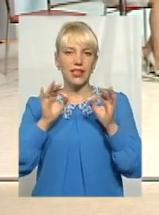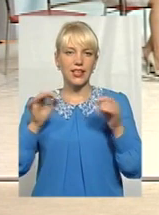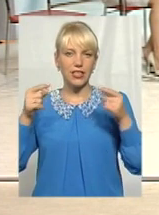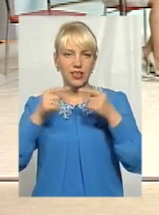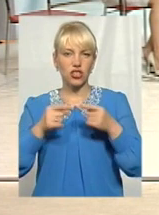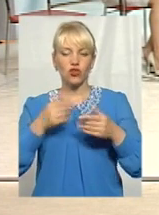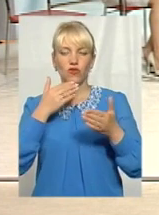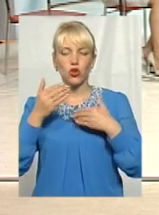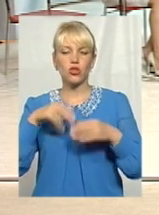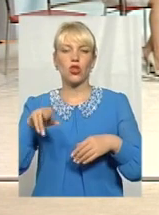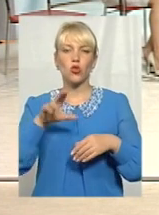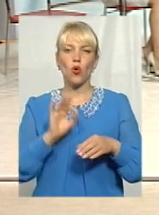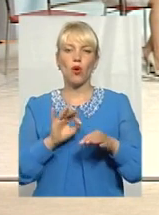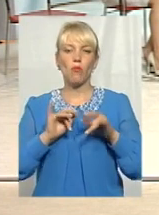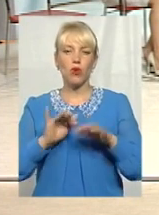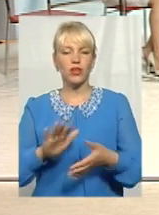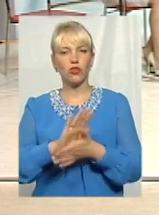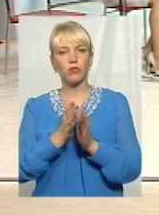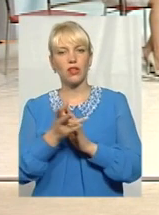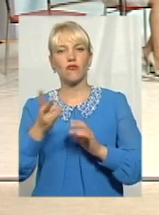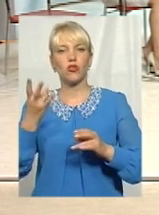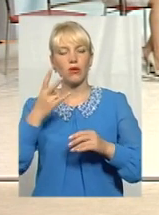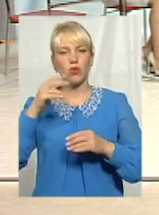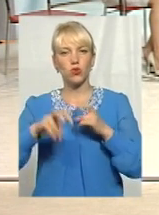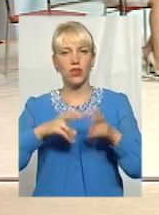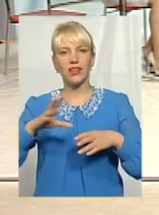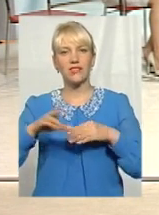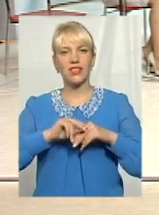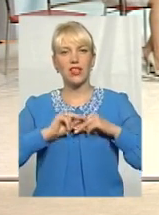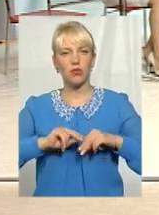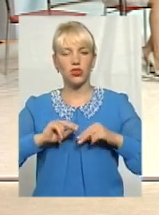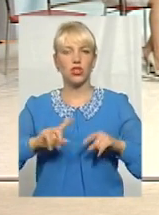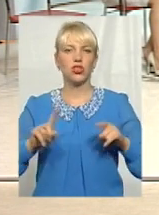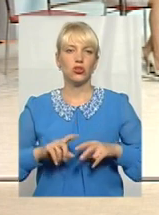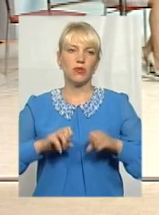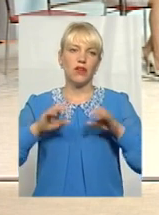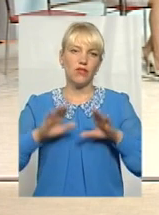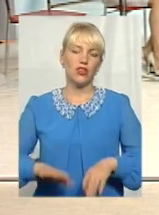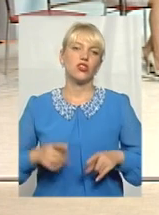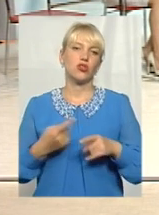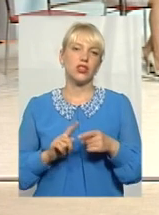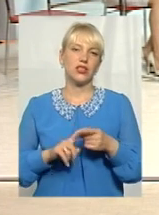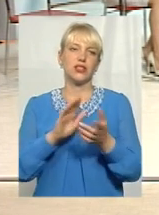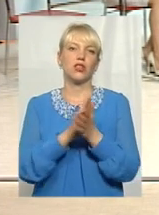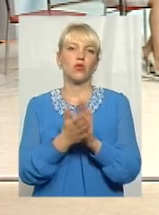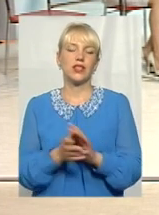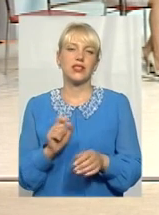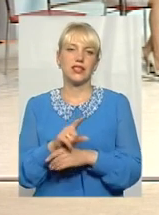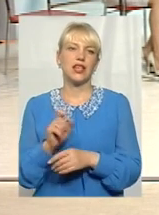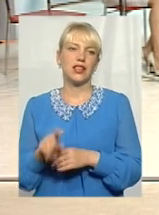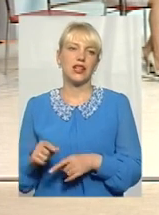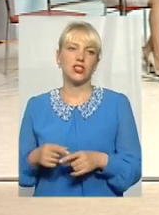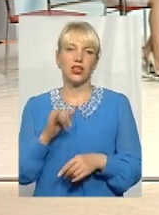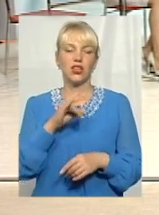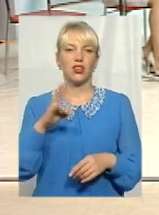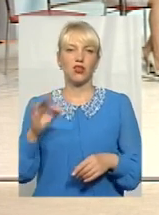обставин, але шукати спільні взаємодії для того, щоб вирішувати ті певні ситуації і задачі. Анні, Інна,